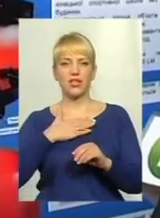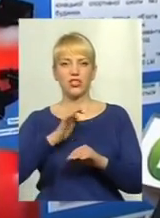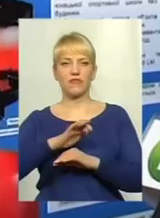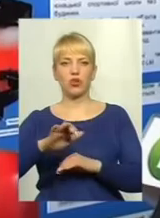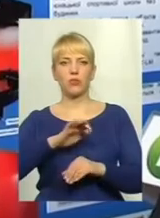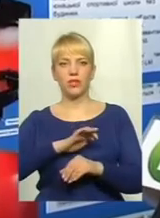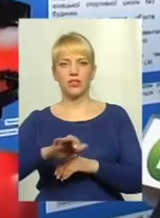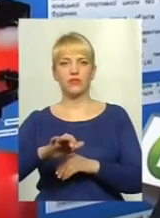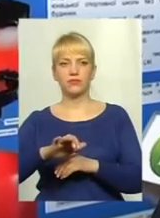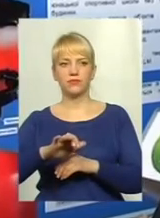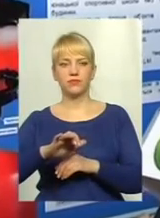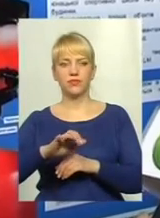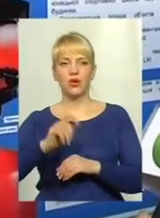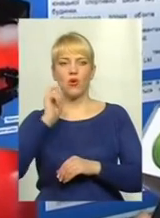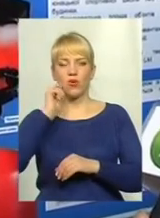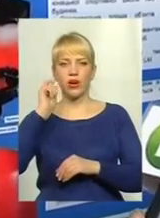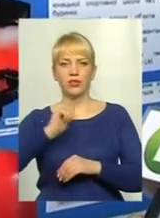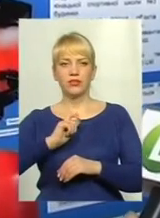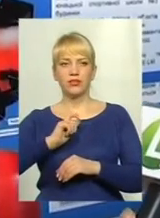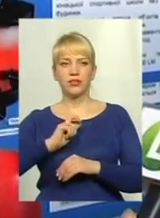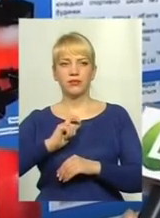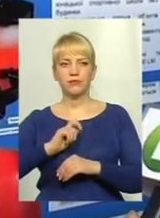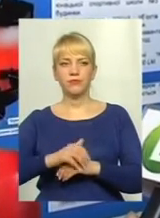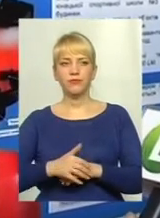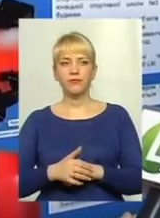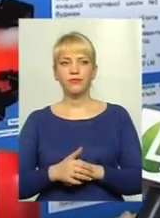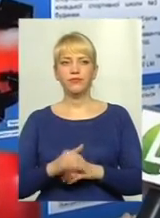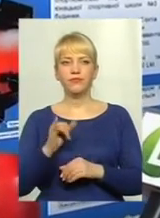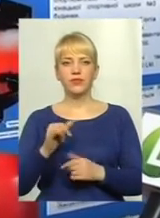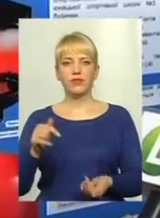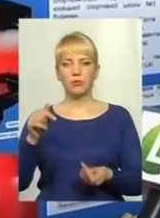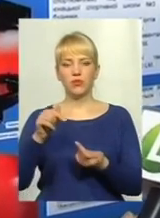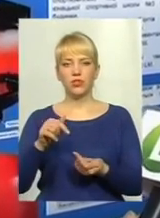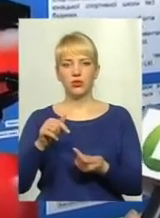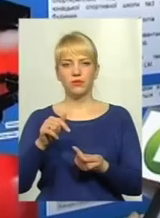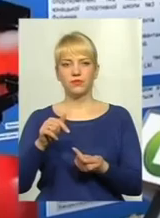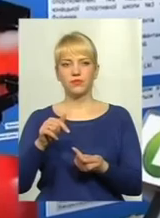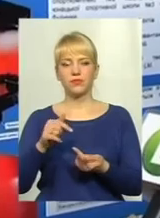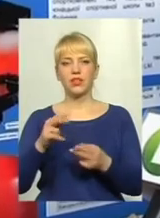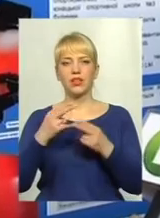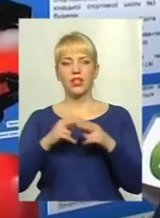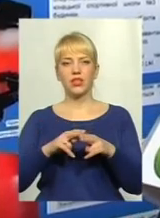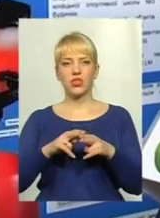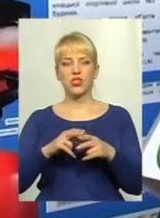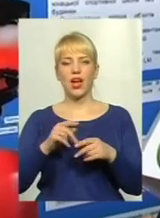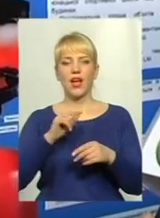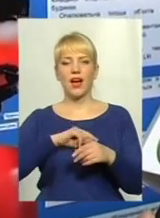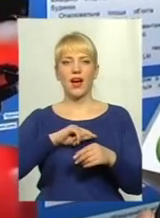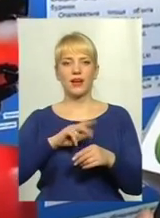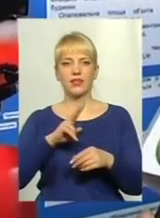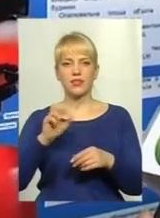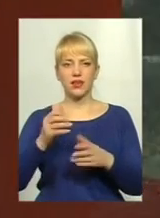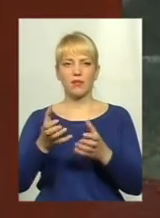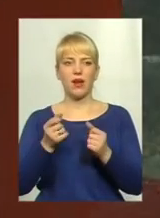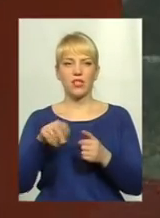українських. І відповідно, технічні характеристики також бралися до